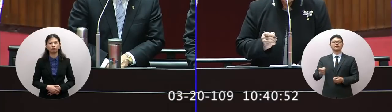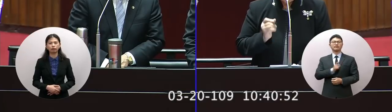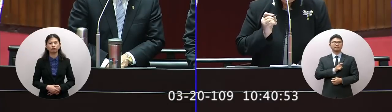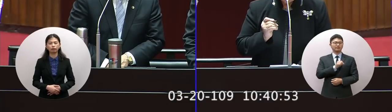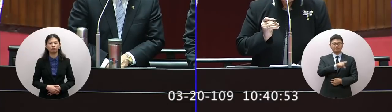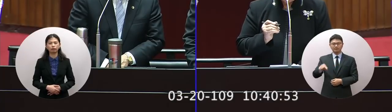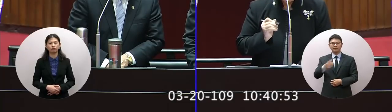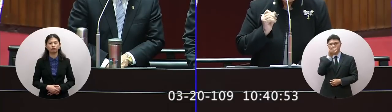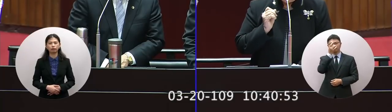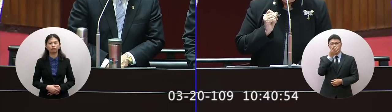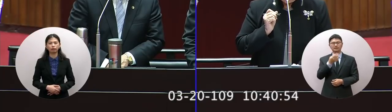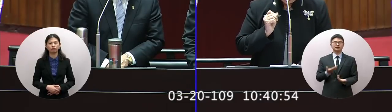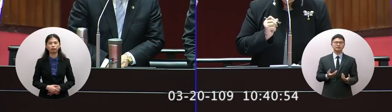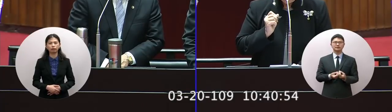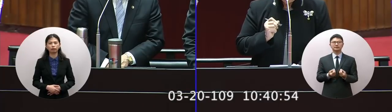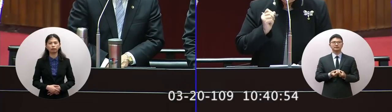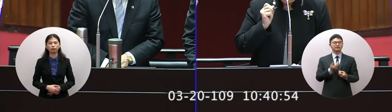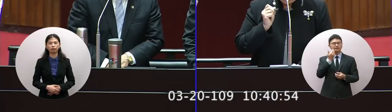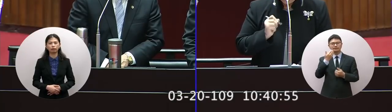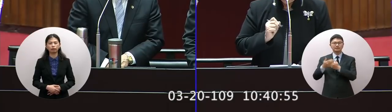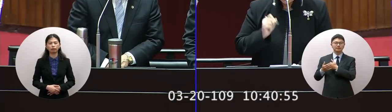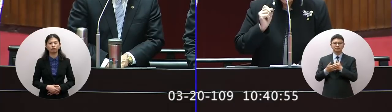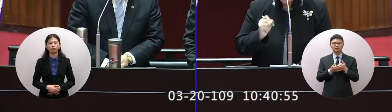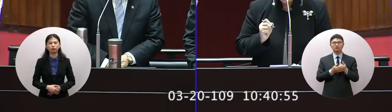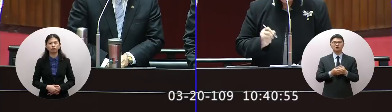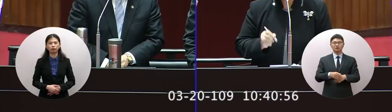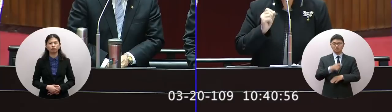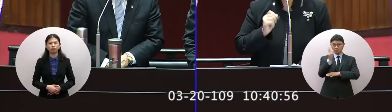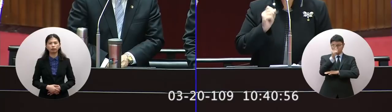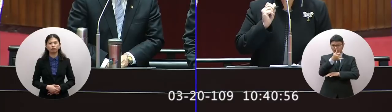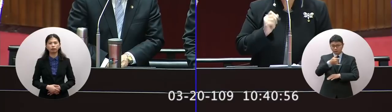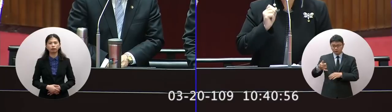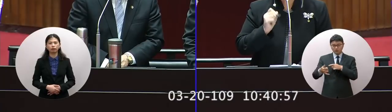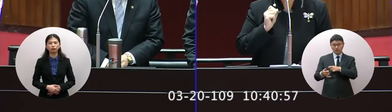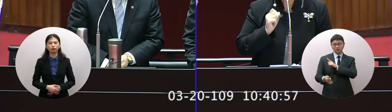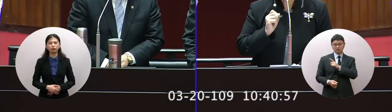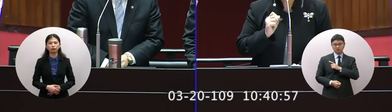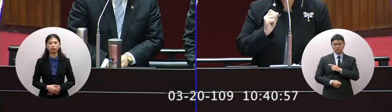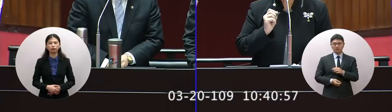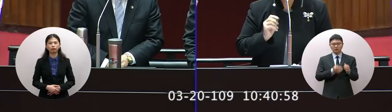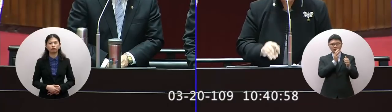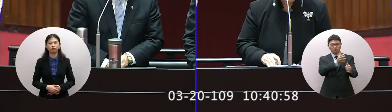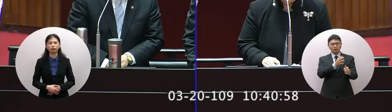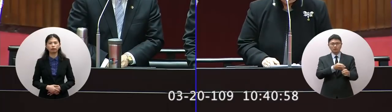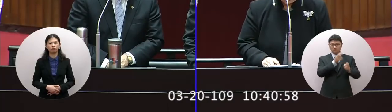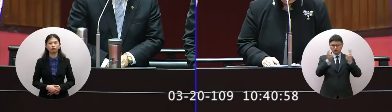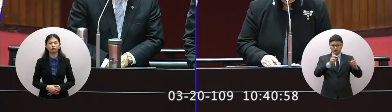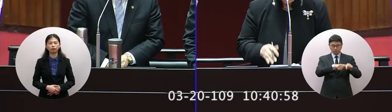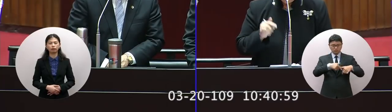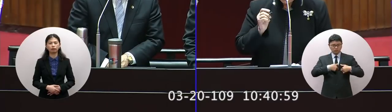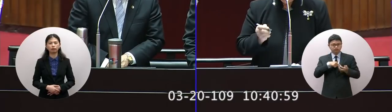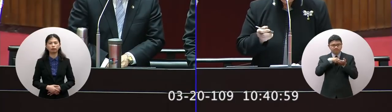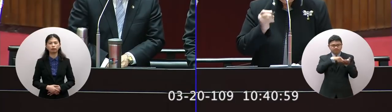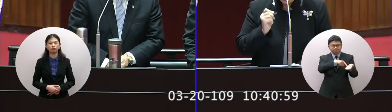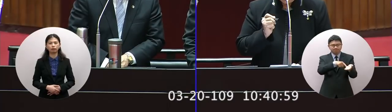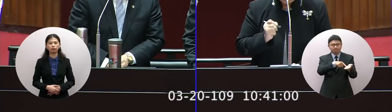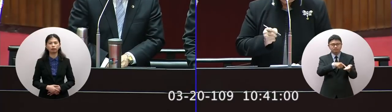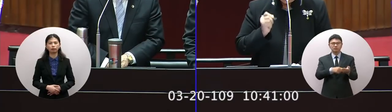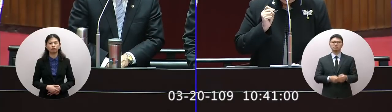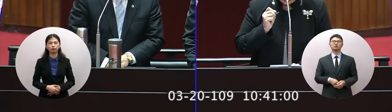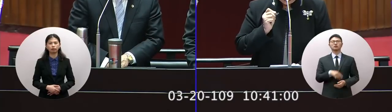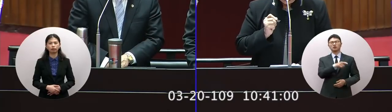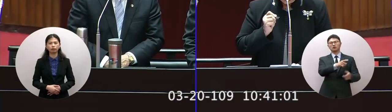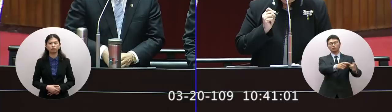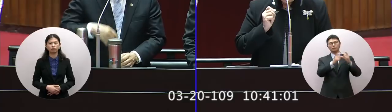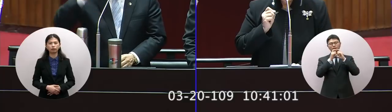求援但是消防隊他們缺負的防護衛和隔離醫藥他們有向指揮中心來申請指揮中心的歡迎